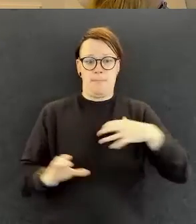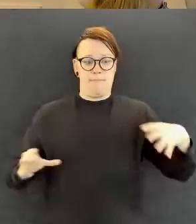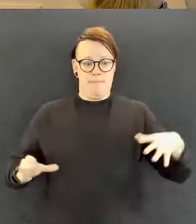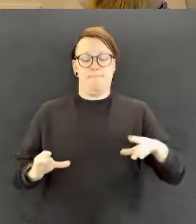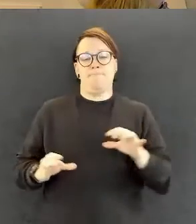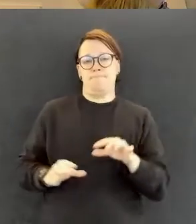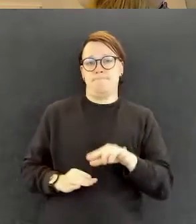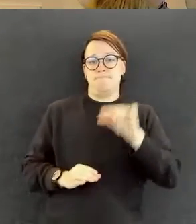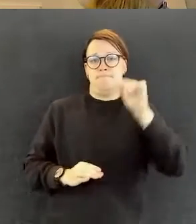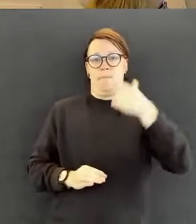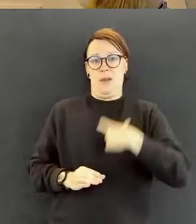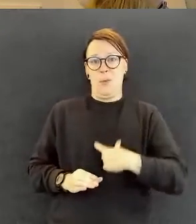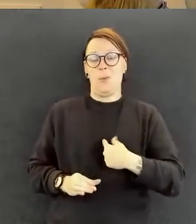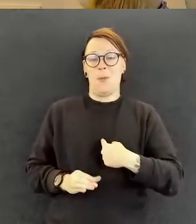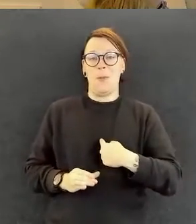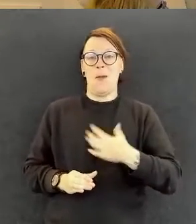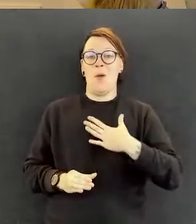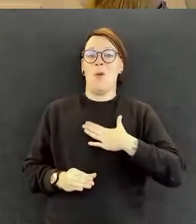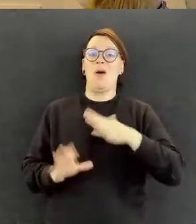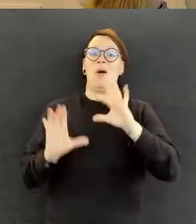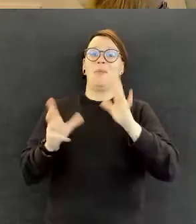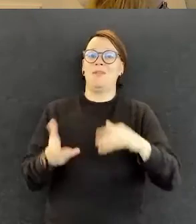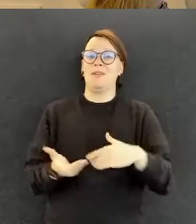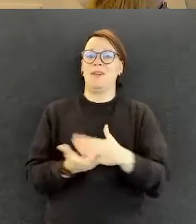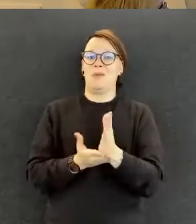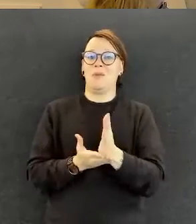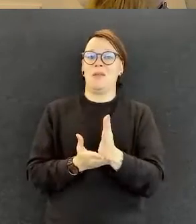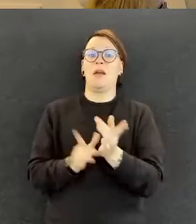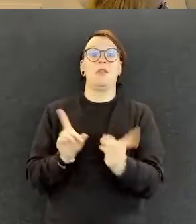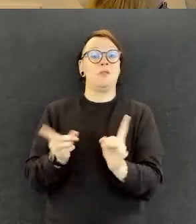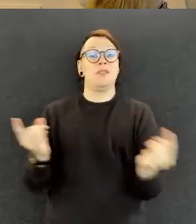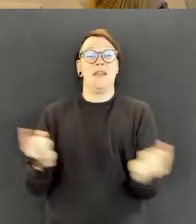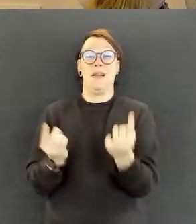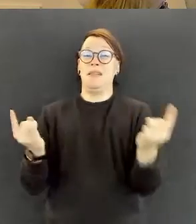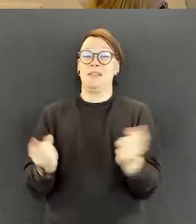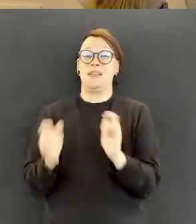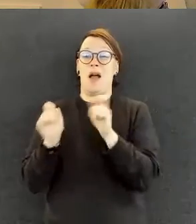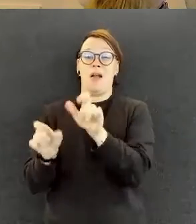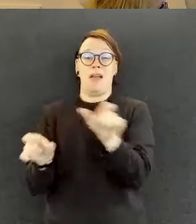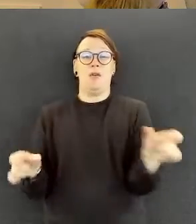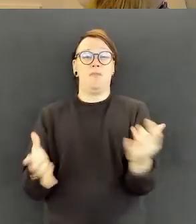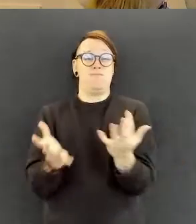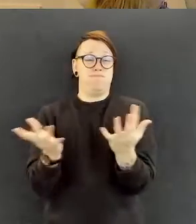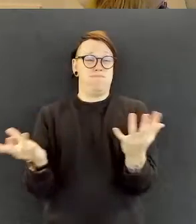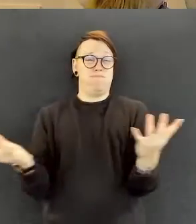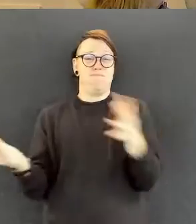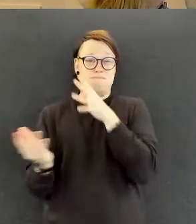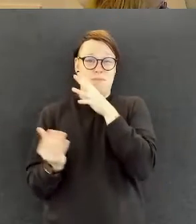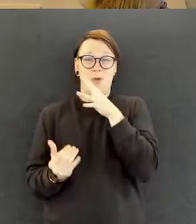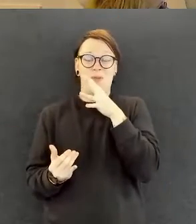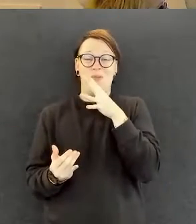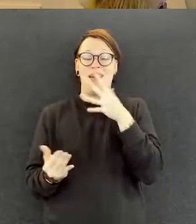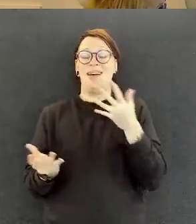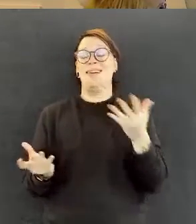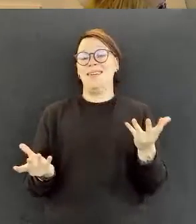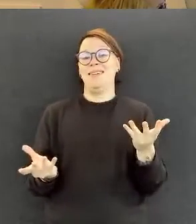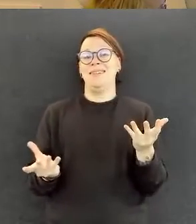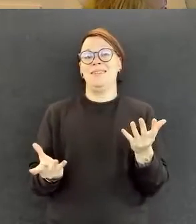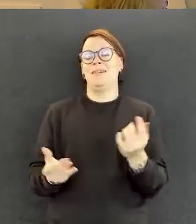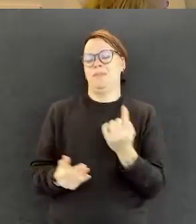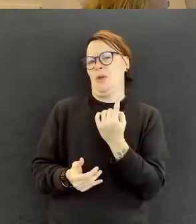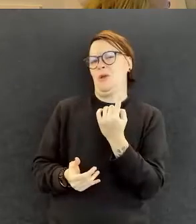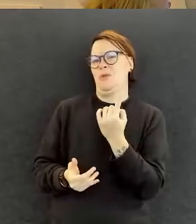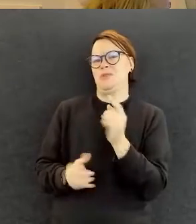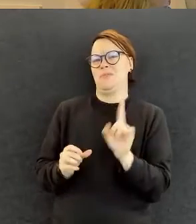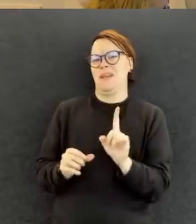ominaisuuksien tilanteessa, jossa niitä hakijoita on hirveän paljon muitakin. Eli tavallaan tämä on varmaan yksi